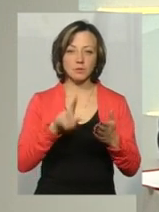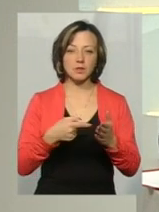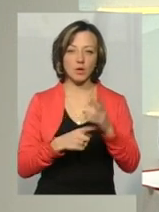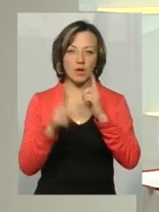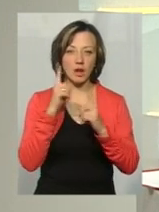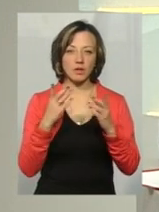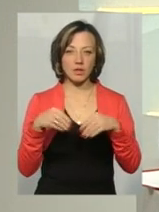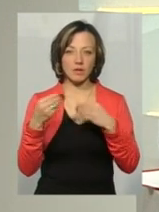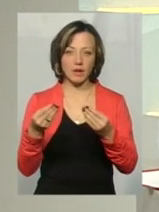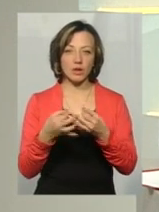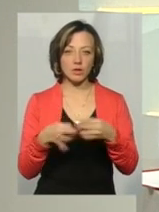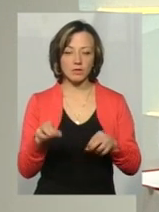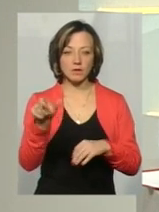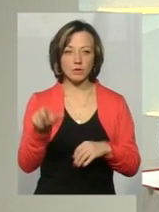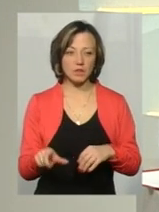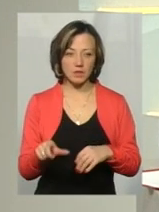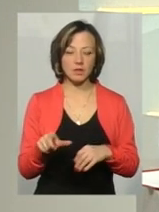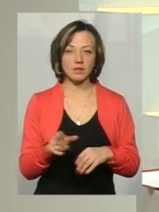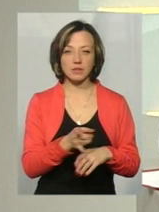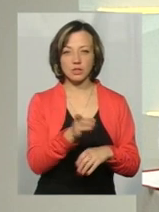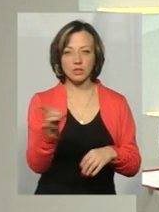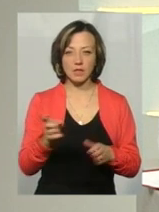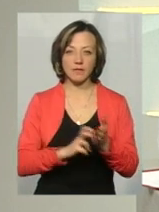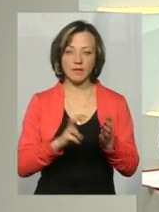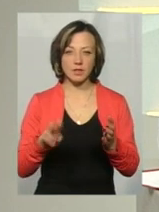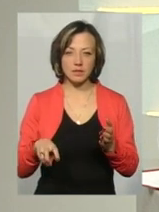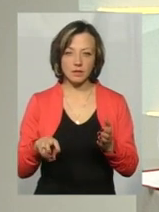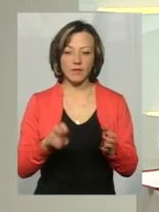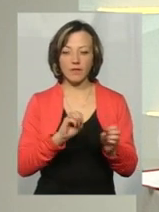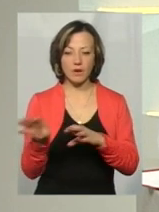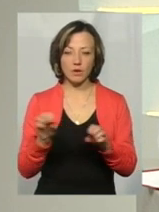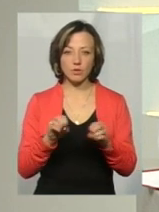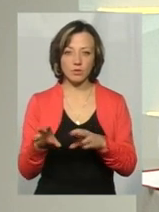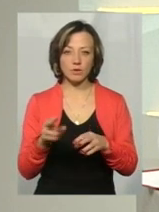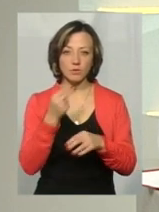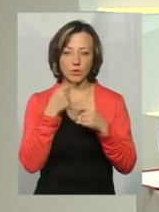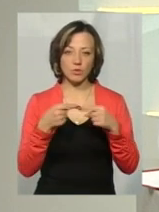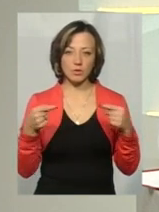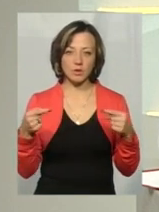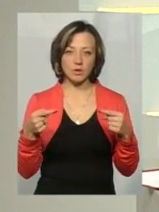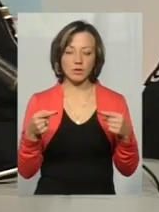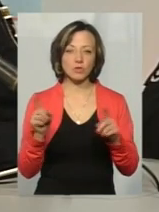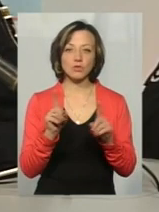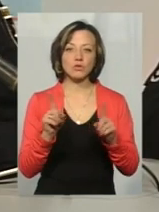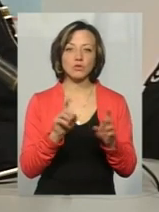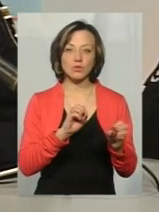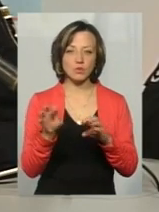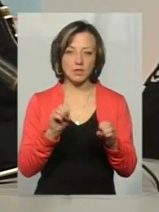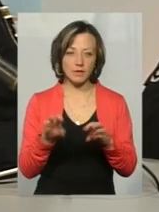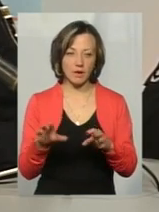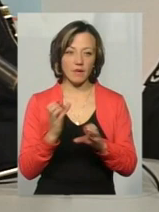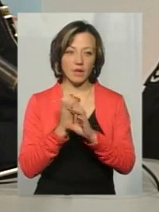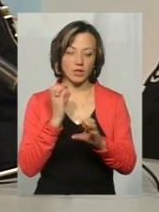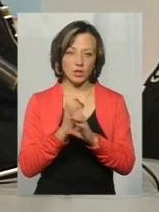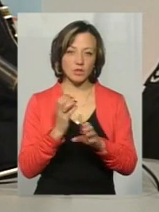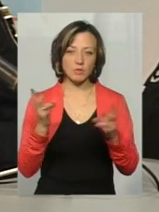якщо вони надавали дозвіл людині туди заїжджати для висадки, для вигрузки продуктів, харчування, чи що він доставляє туди вантажу,